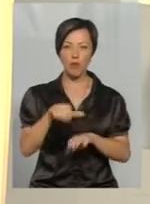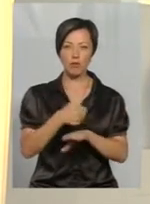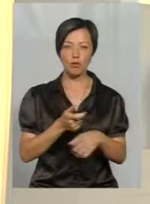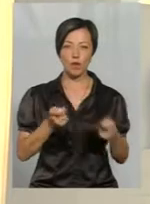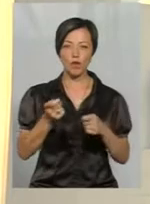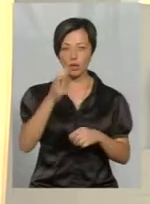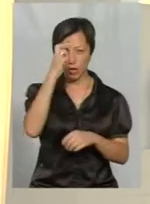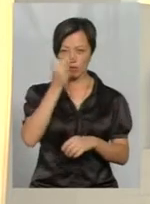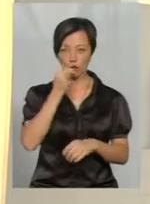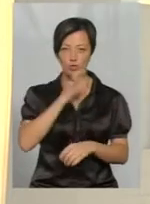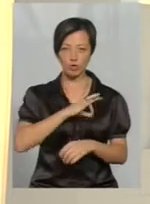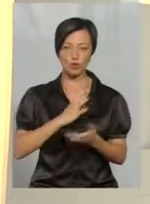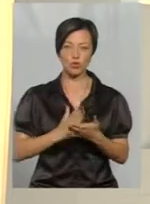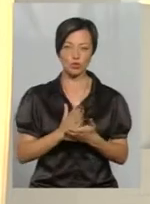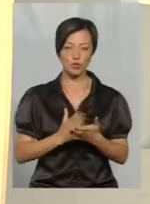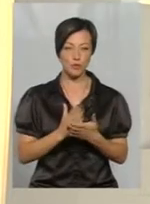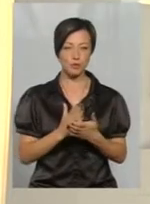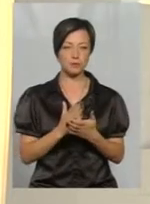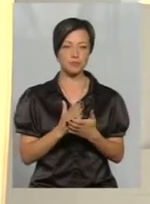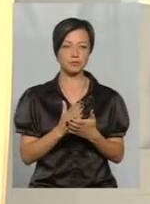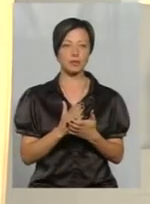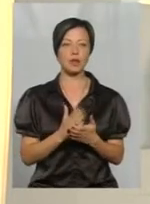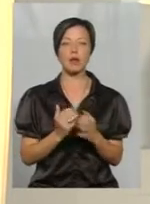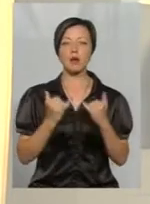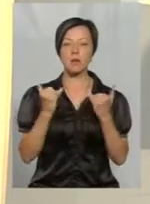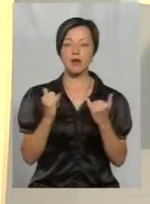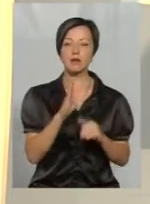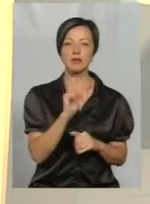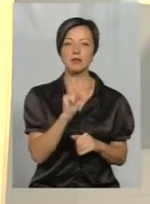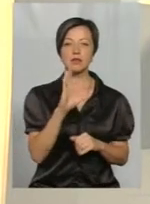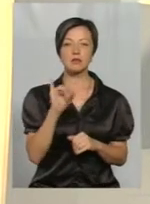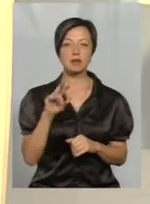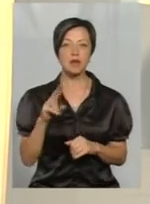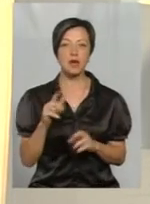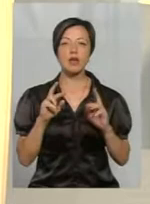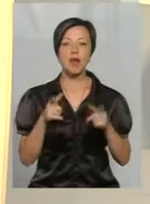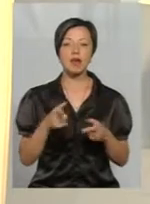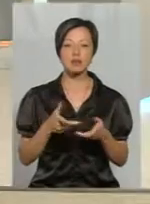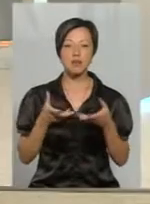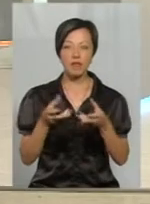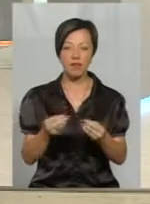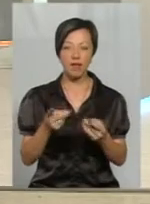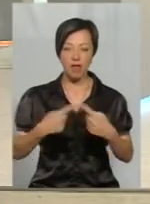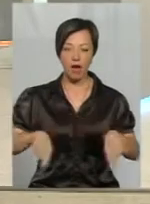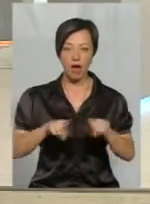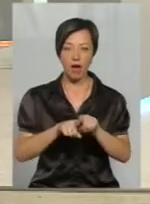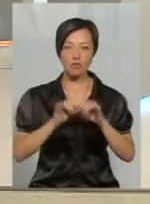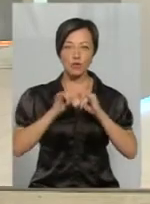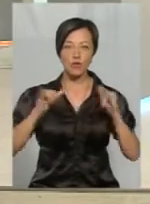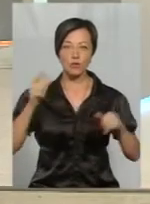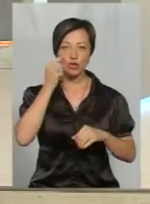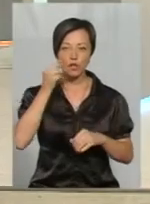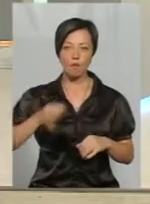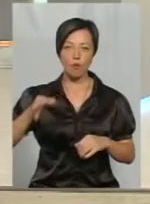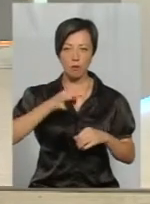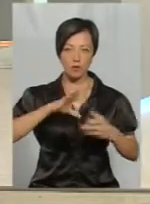Держпродспоживслужби Лев Хоміч. Пане Василю, а як це позначається на галузі бджільництва області в